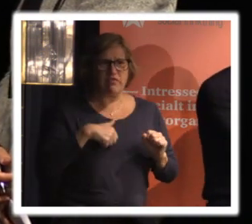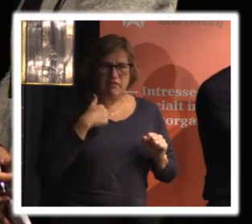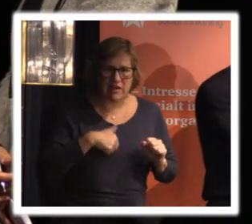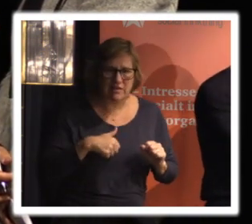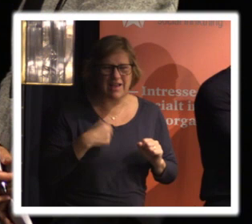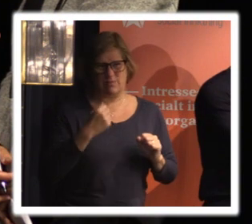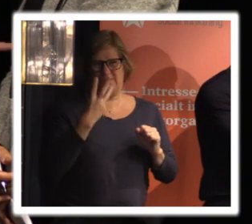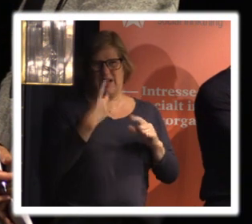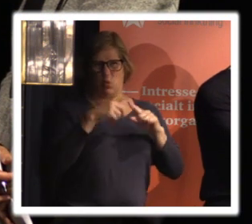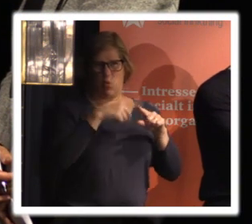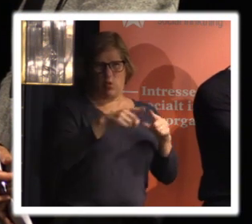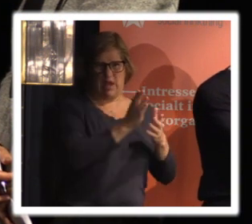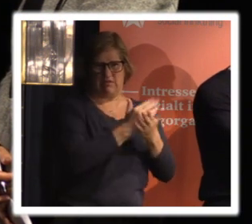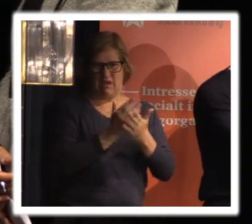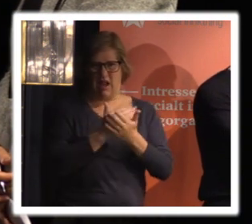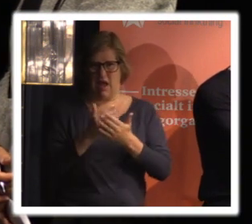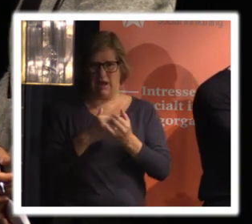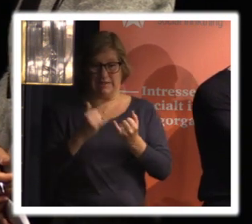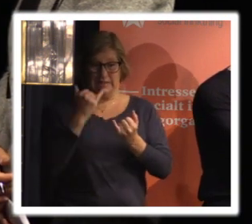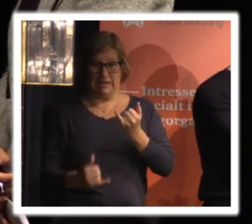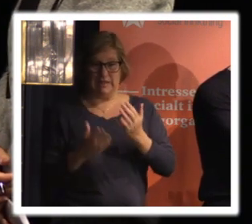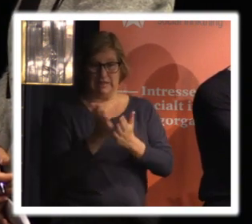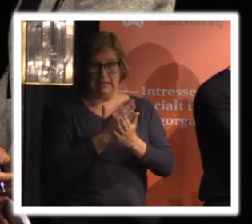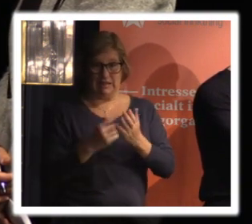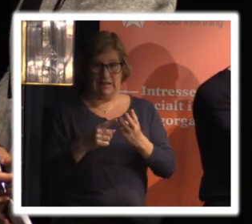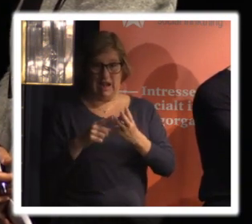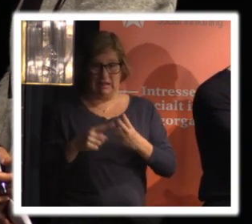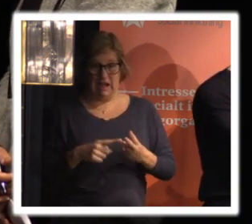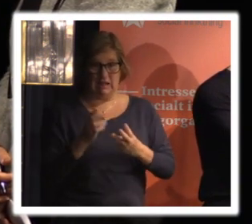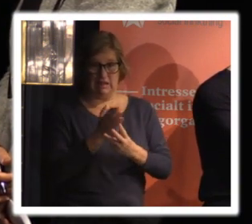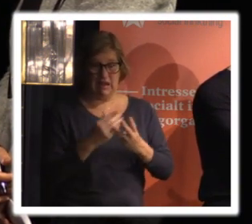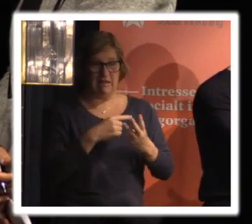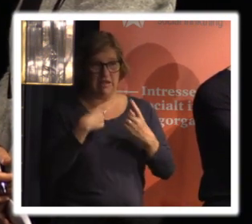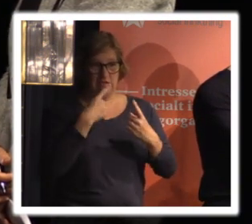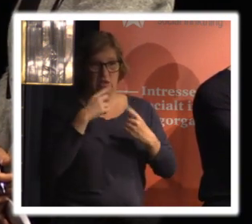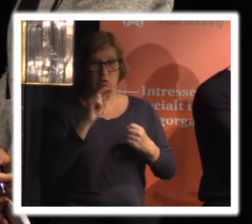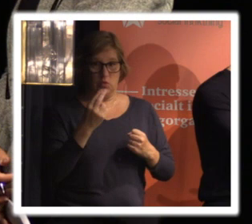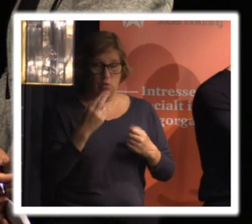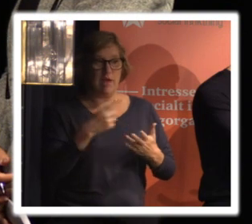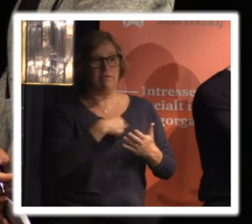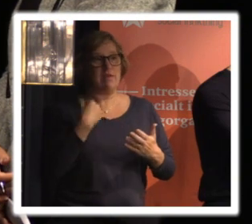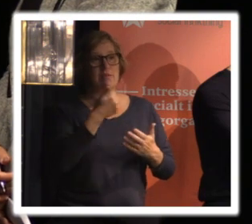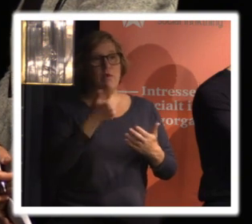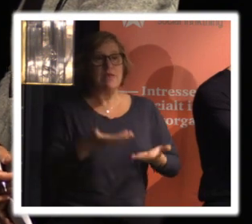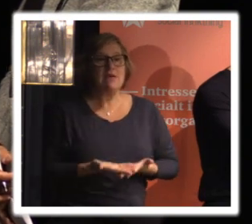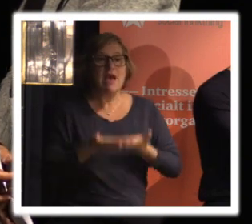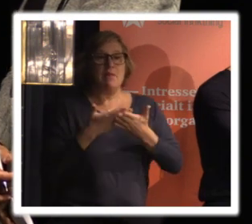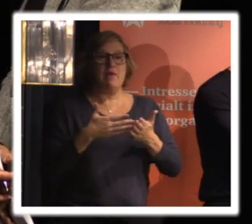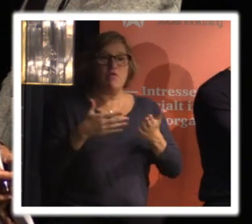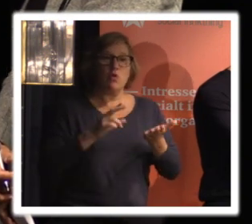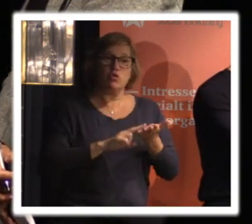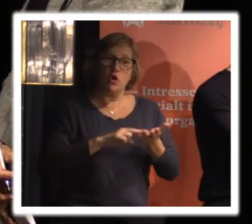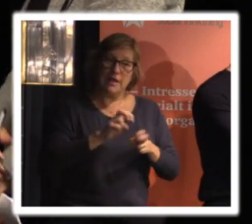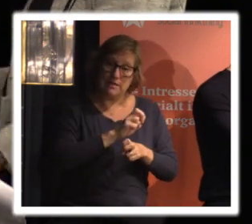som tre delar den sista delen som jag tänker är det vi pratar om nu det är att vi behöver hjälp av Datainspektionen Datainspektionen att